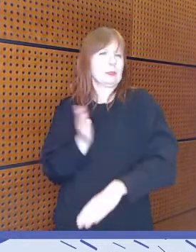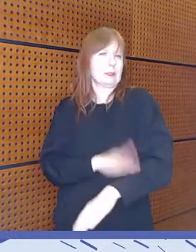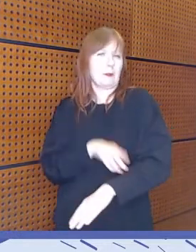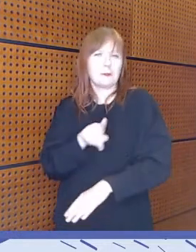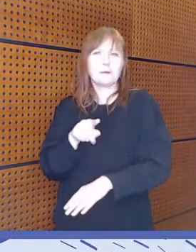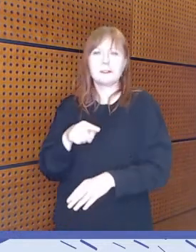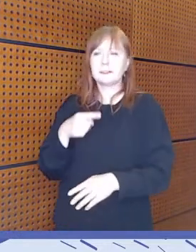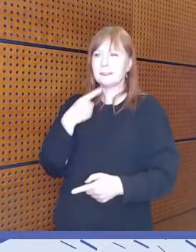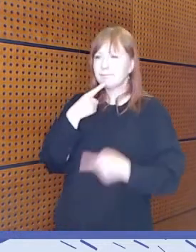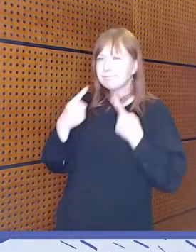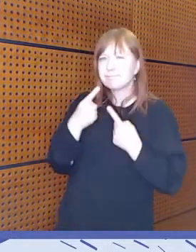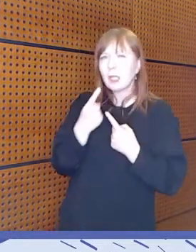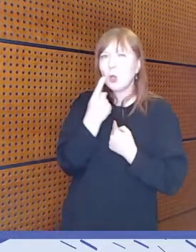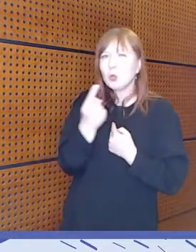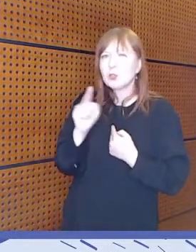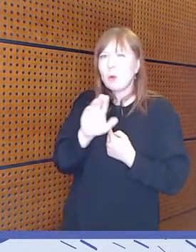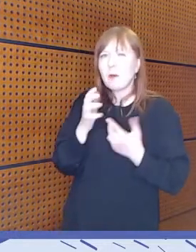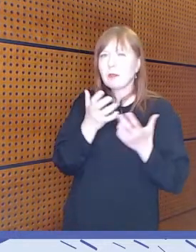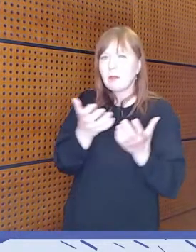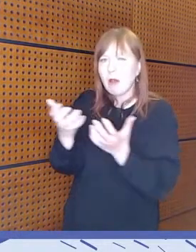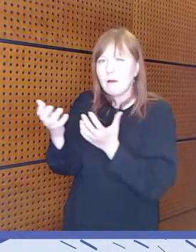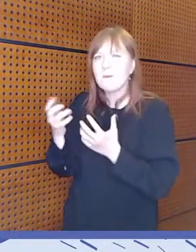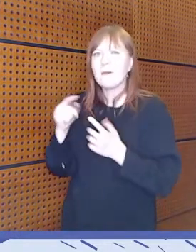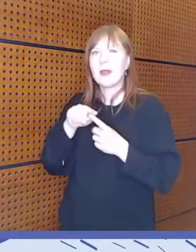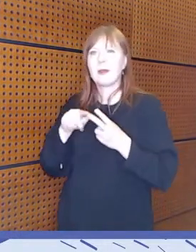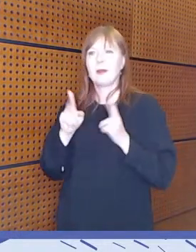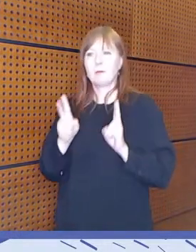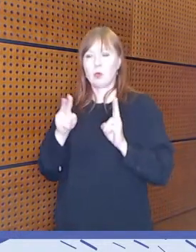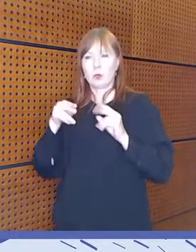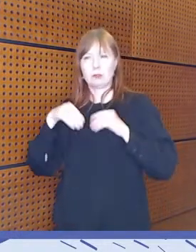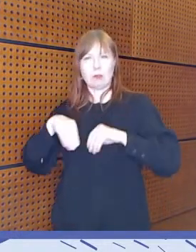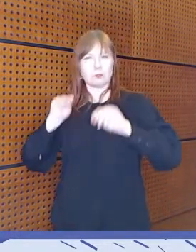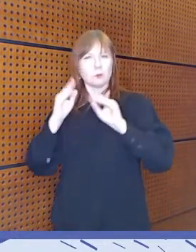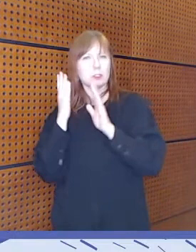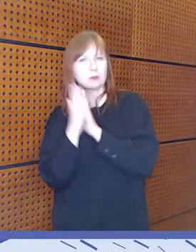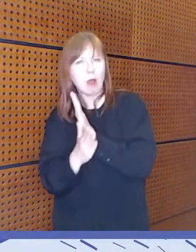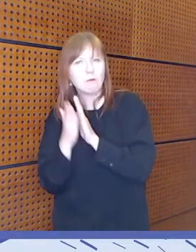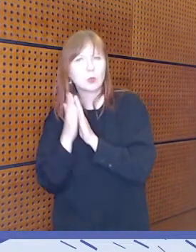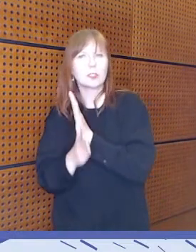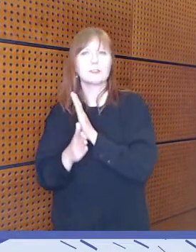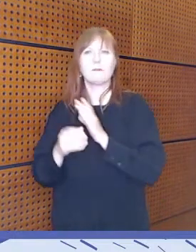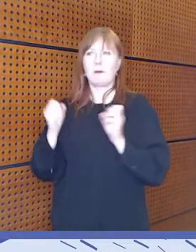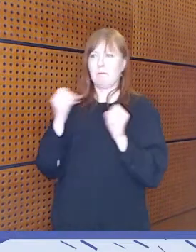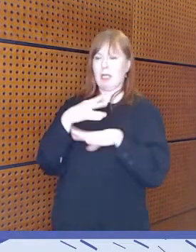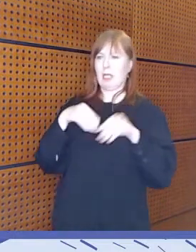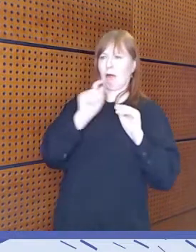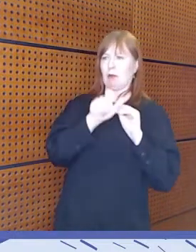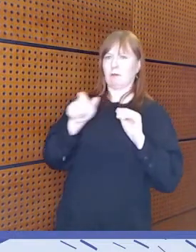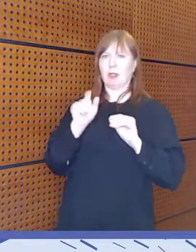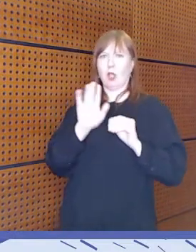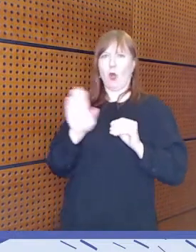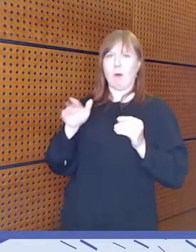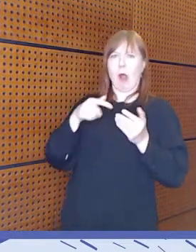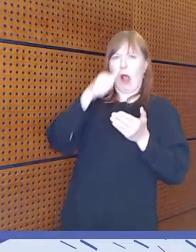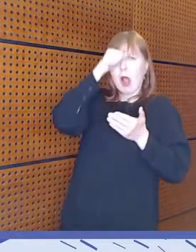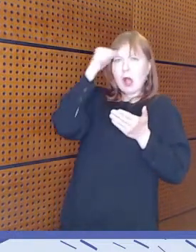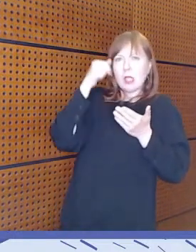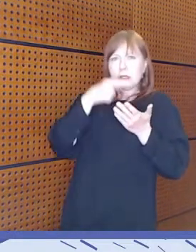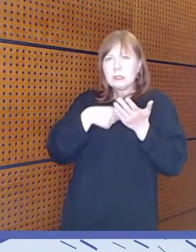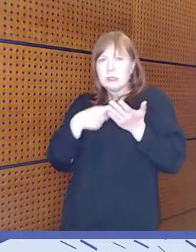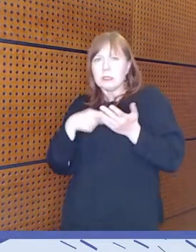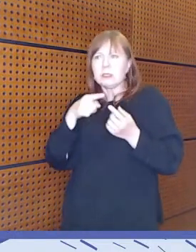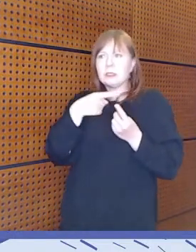myöskin kasvatuksen saavutettavuudesta, mediakasvattajien haasteista. On